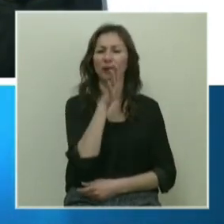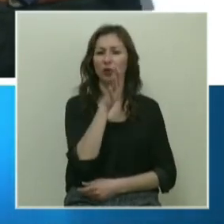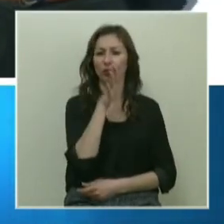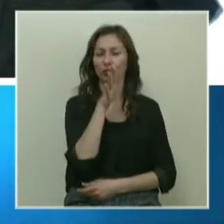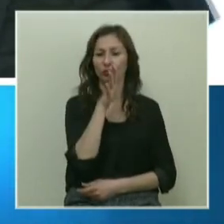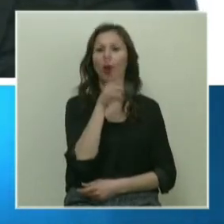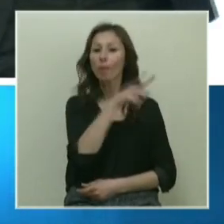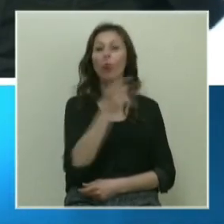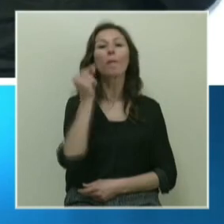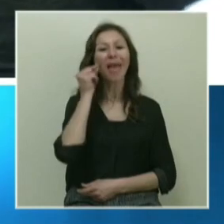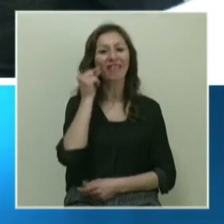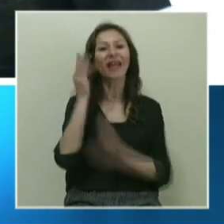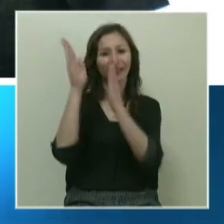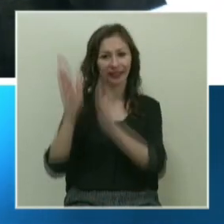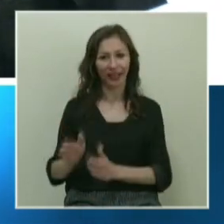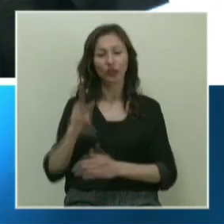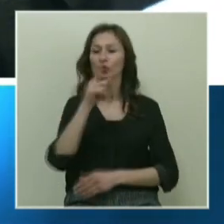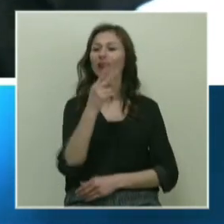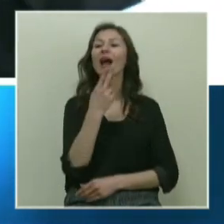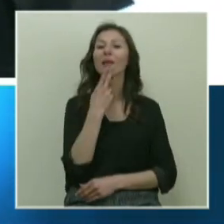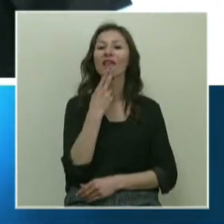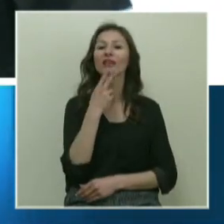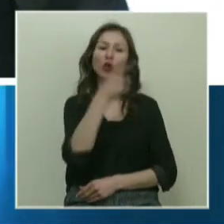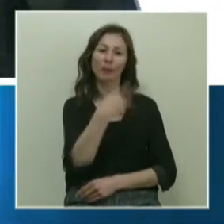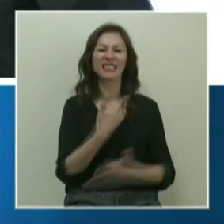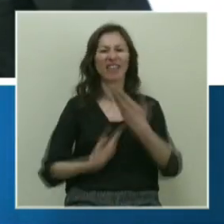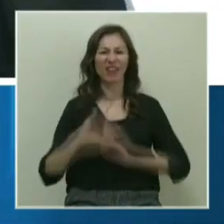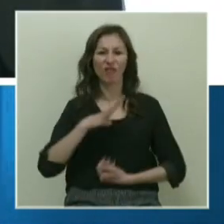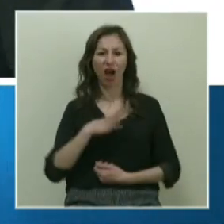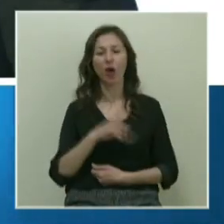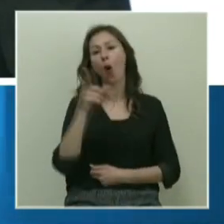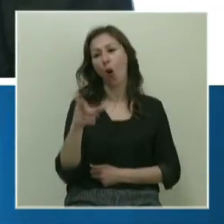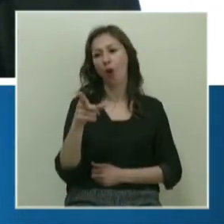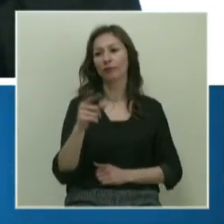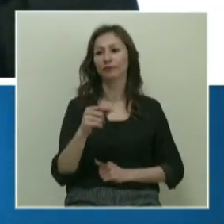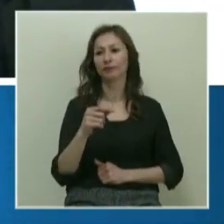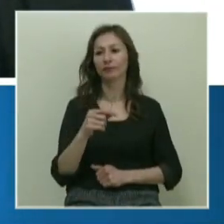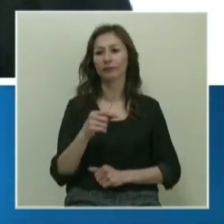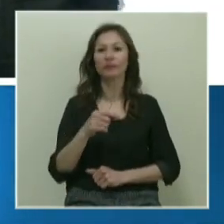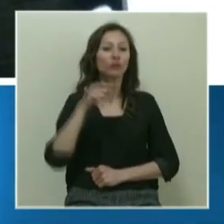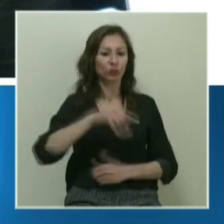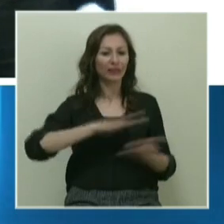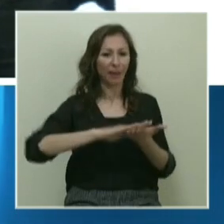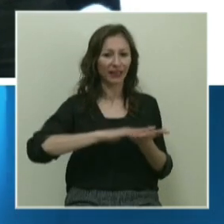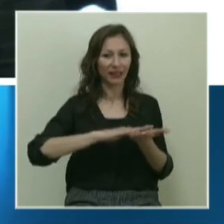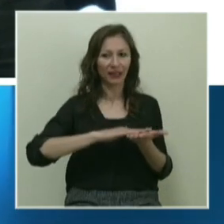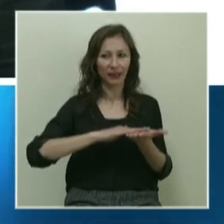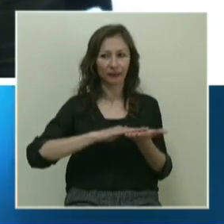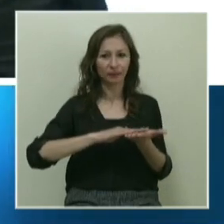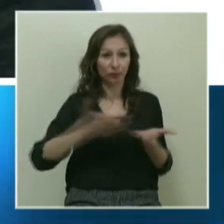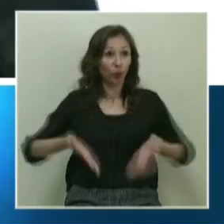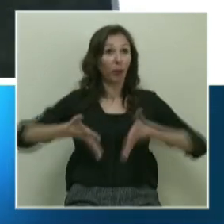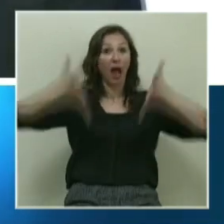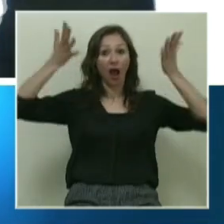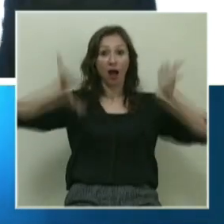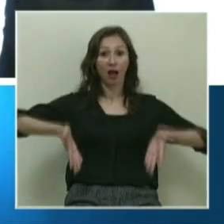Bu beyefendi, şuradaki hanımefendi, orada benim sevgilim var, o, üstünde durduğun bu zemin, bu